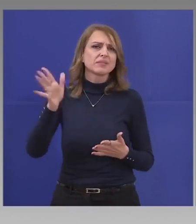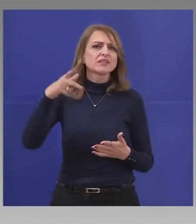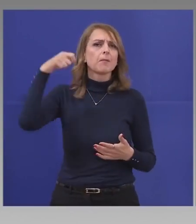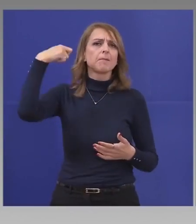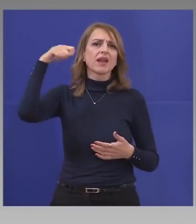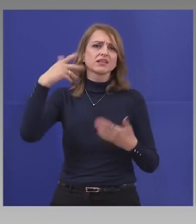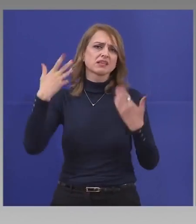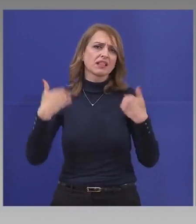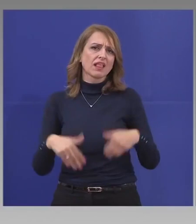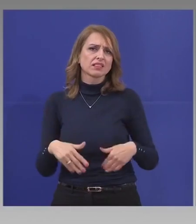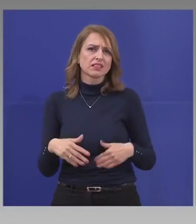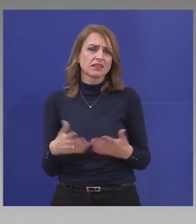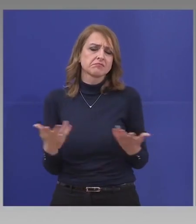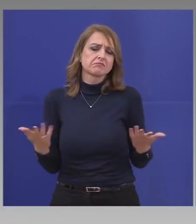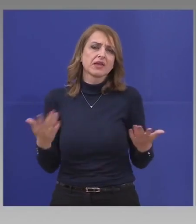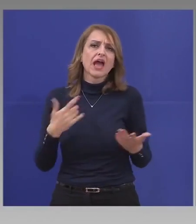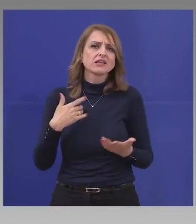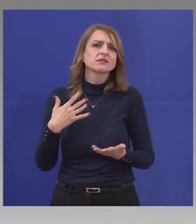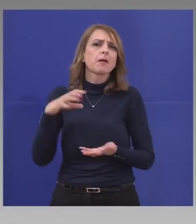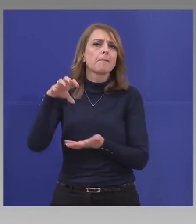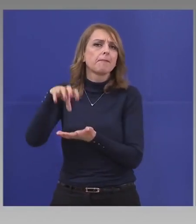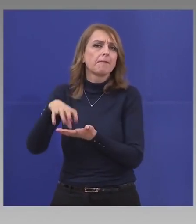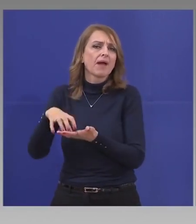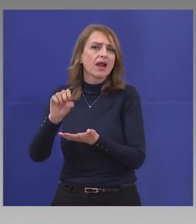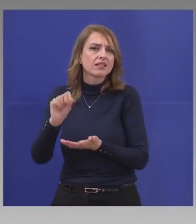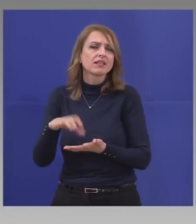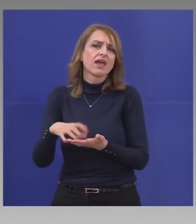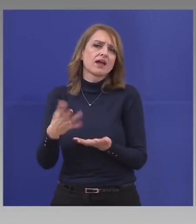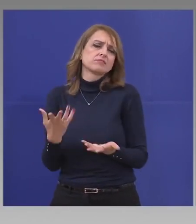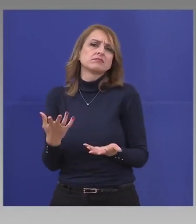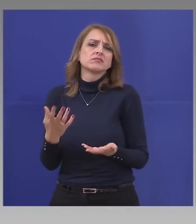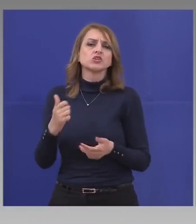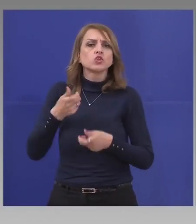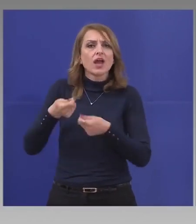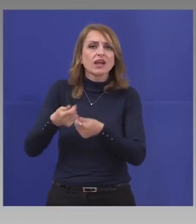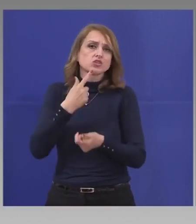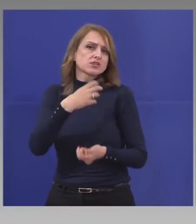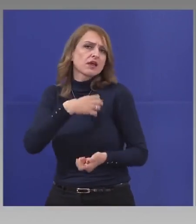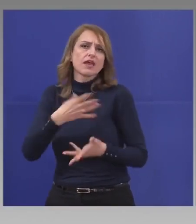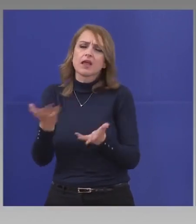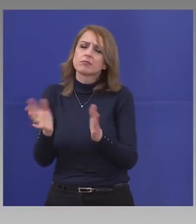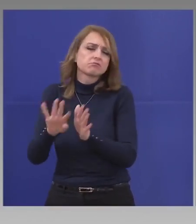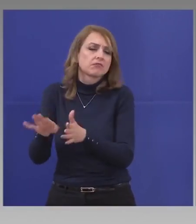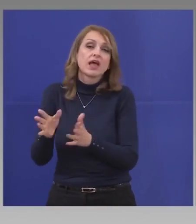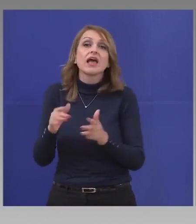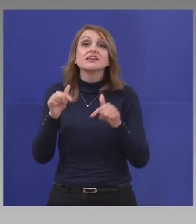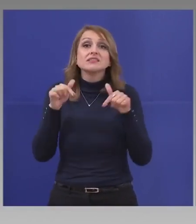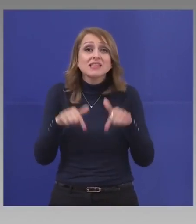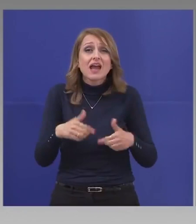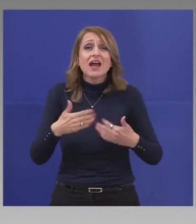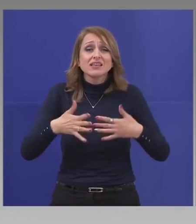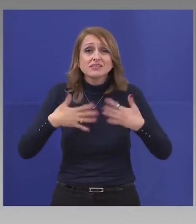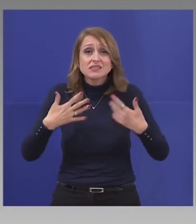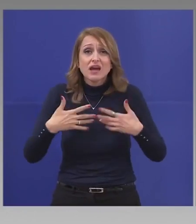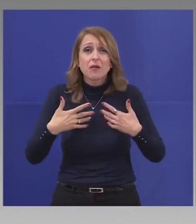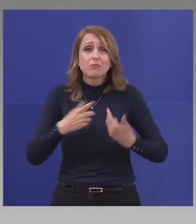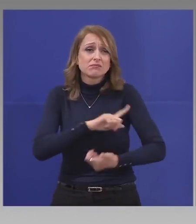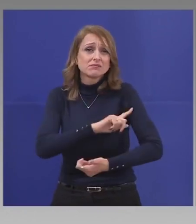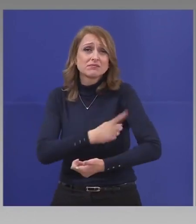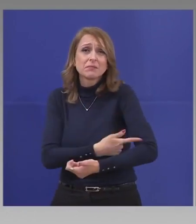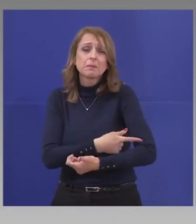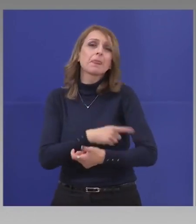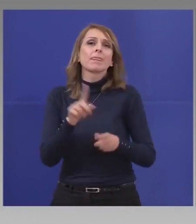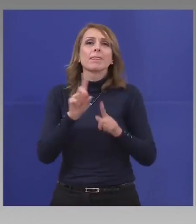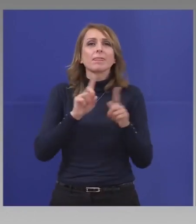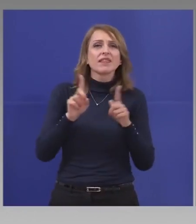занимавам повече. Имам си партия да се грижа за нея. Сто пъти съм го обяснил. И сега с всичките си усилия гледаме да не се